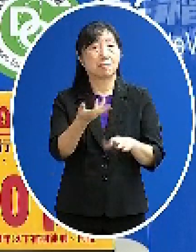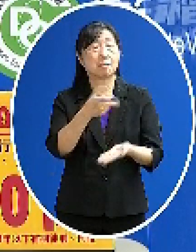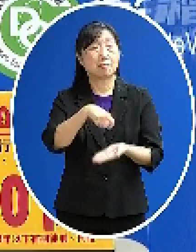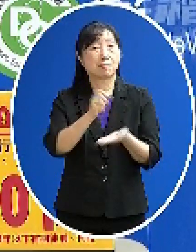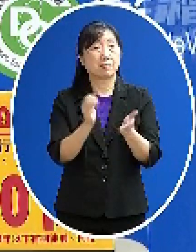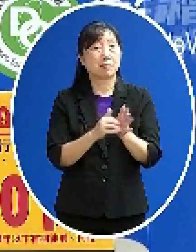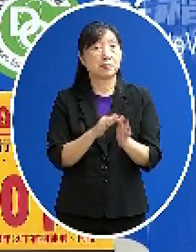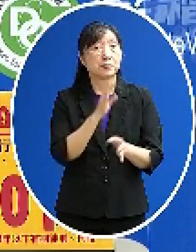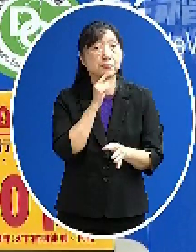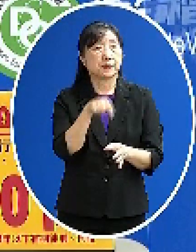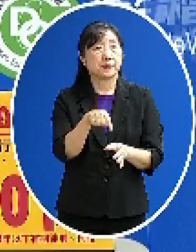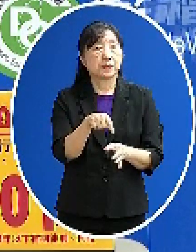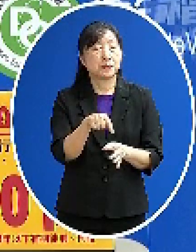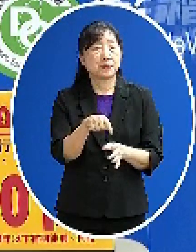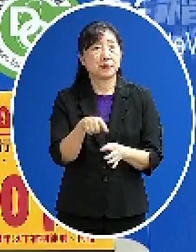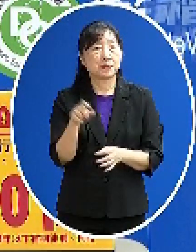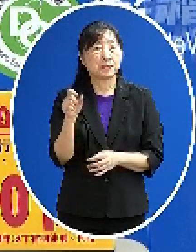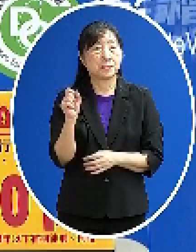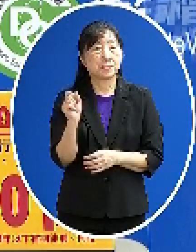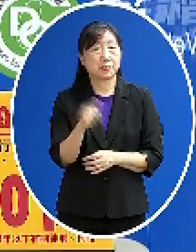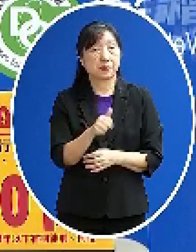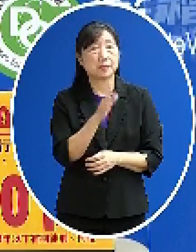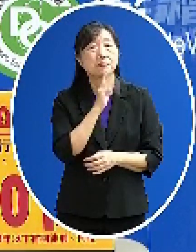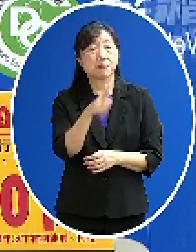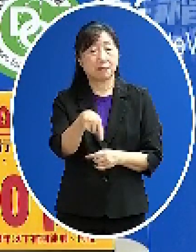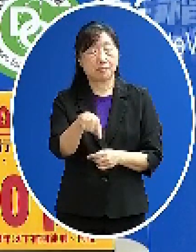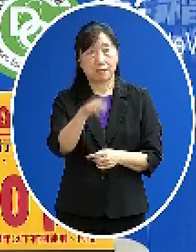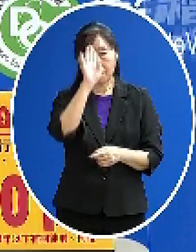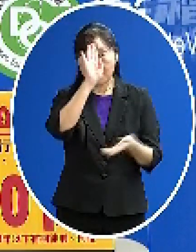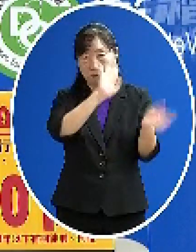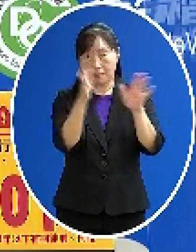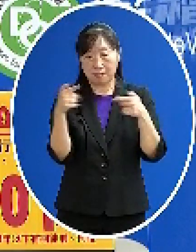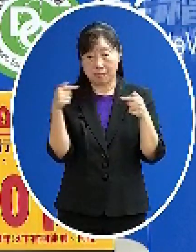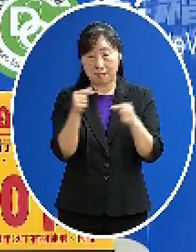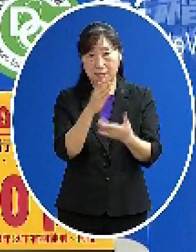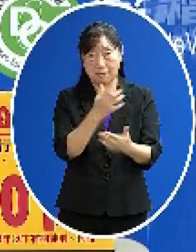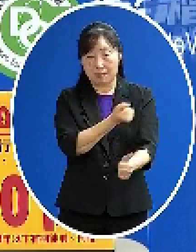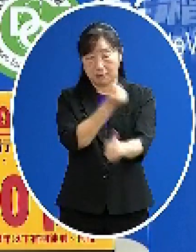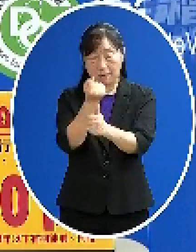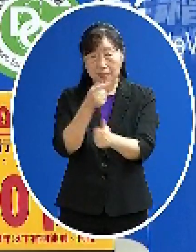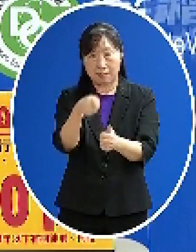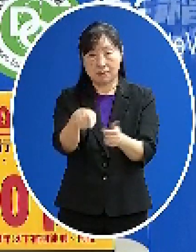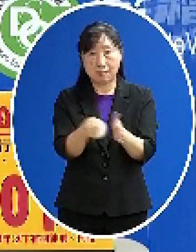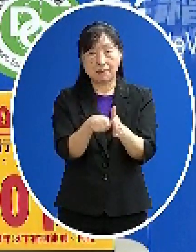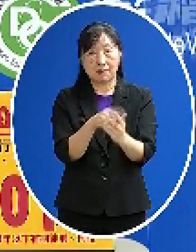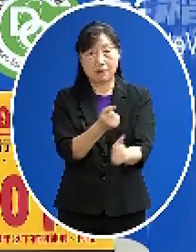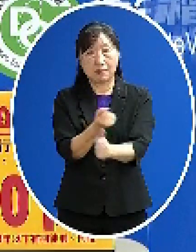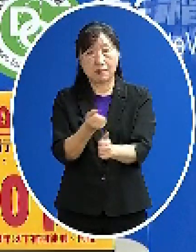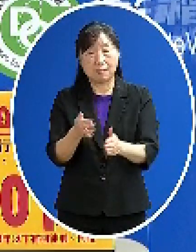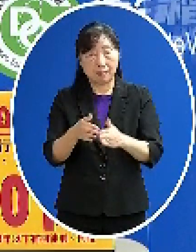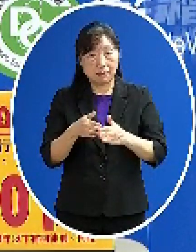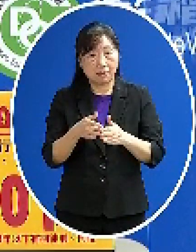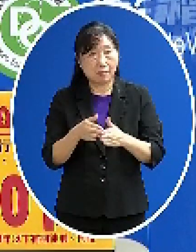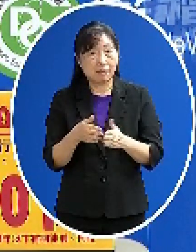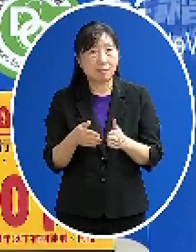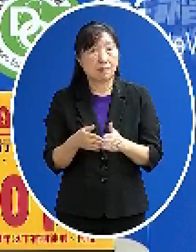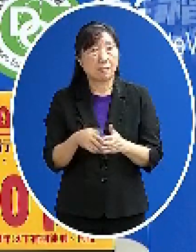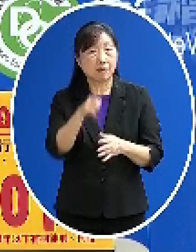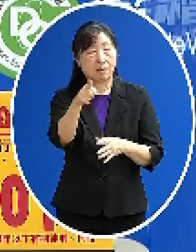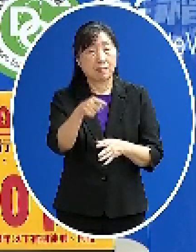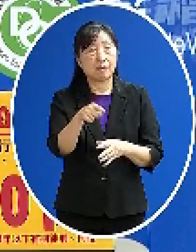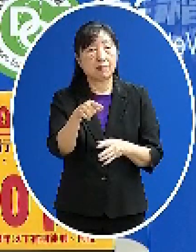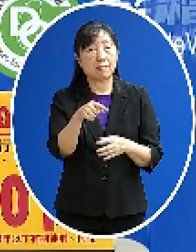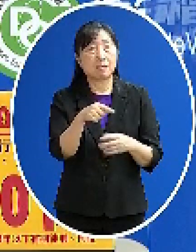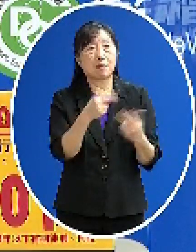這個在有快速遏止疫情這樣的一個需要的時候那他們有做了這樣的一個決